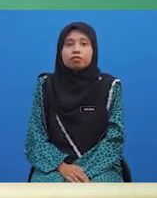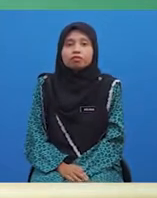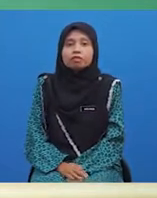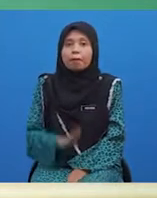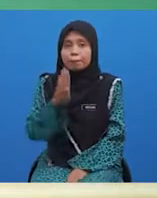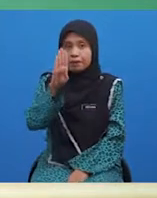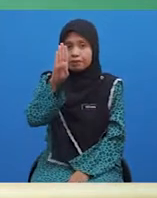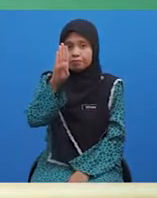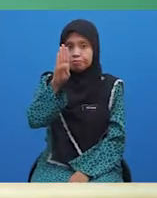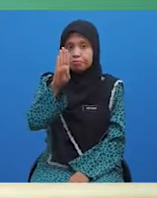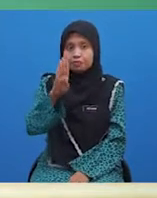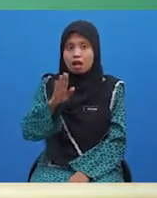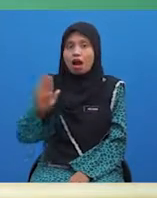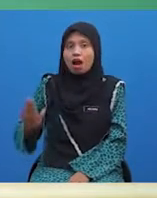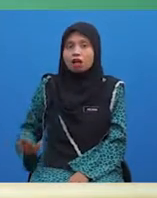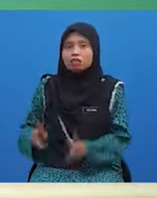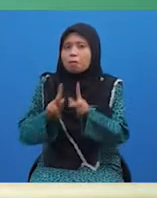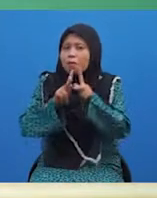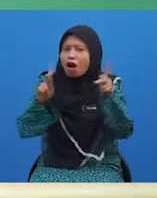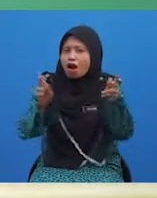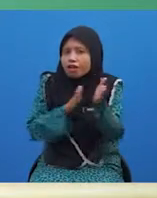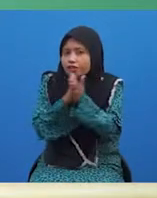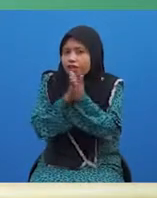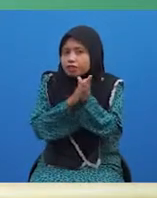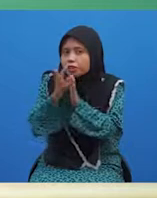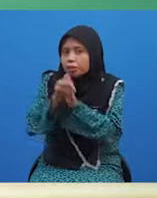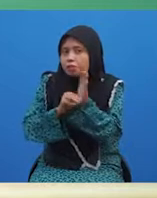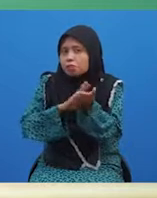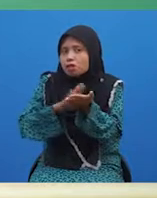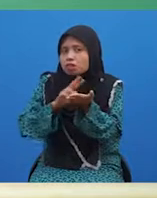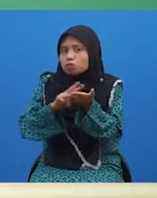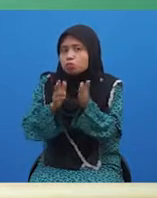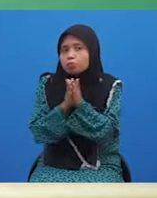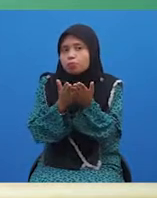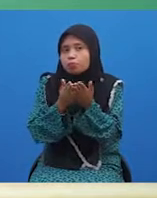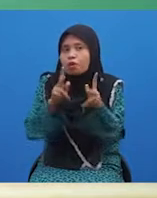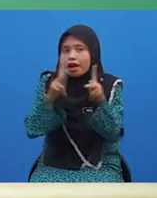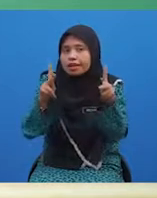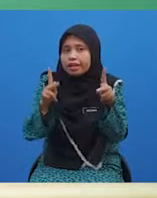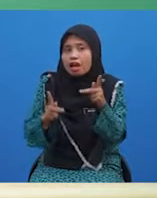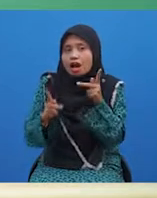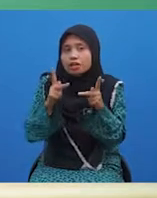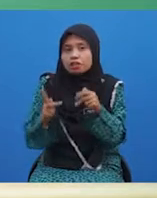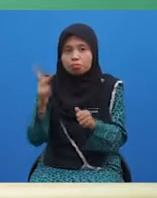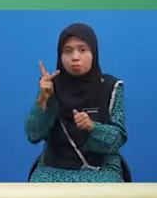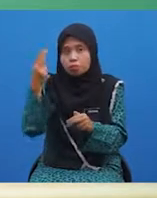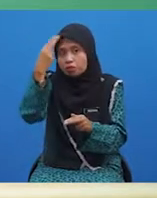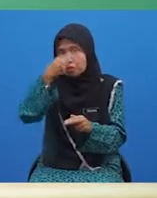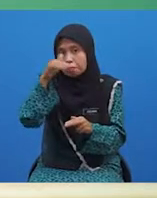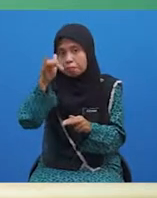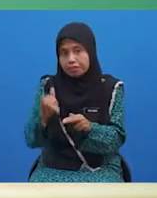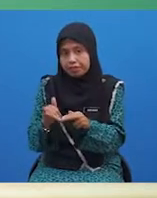B, adik paling rajin membaca buku. Paling ialah kata penguat hadapan